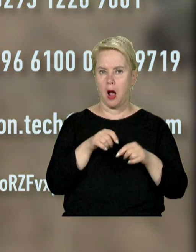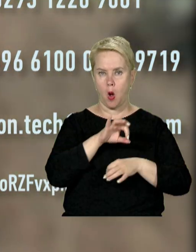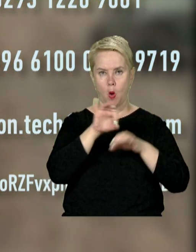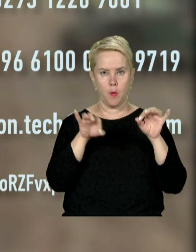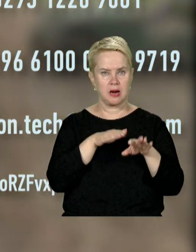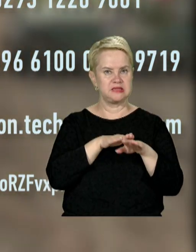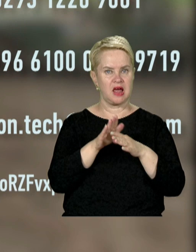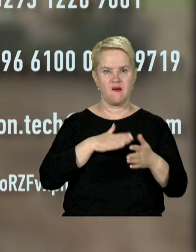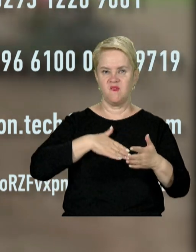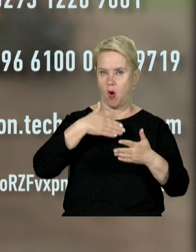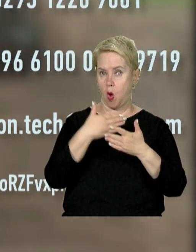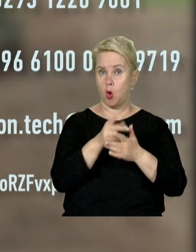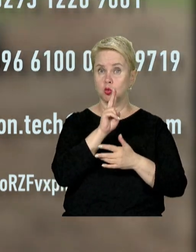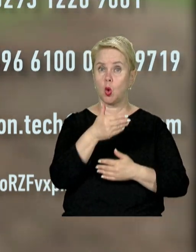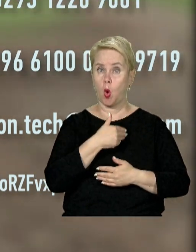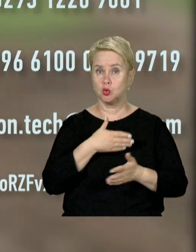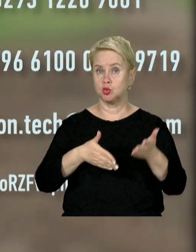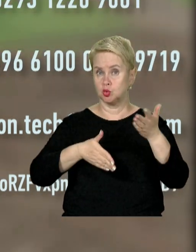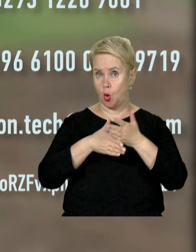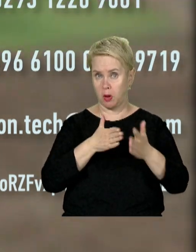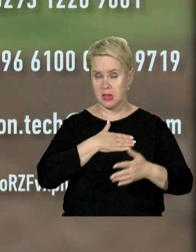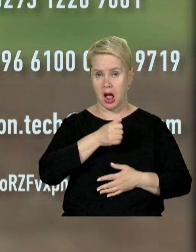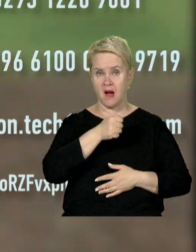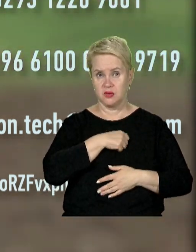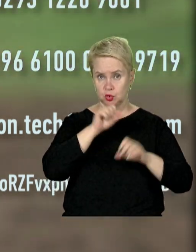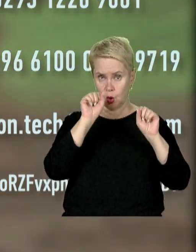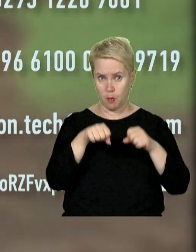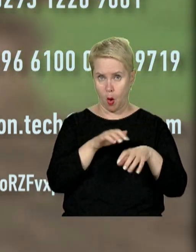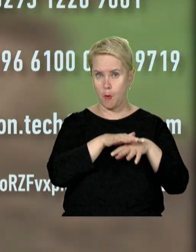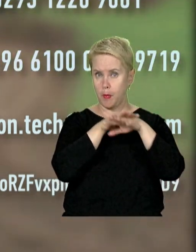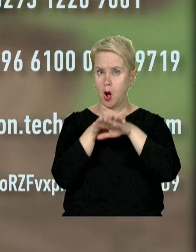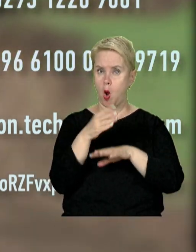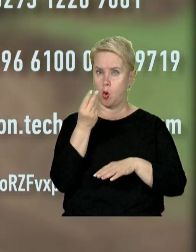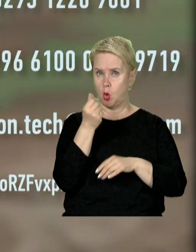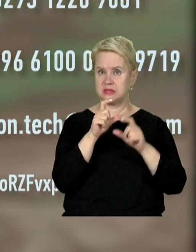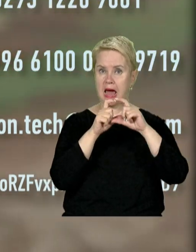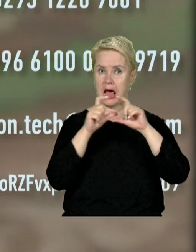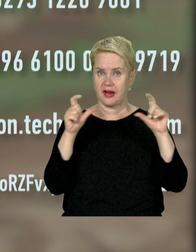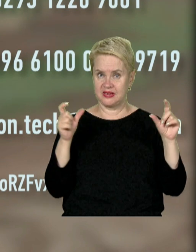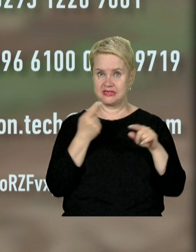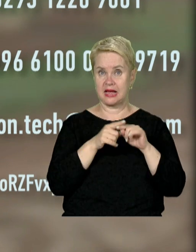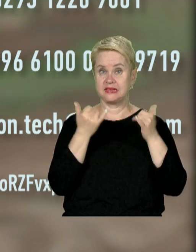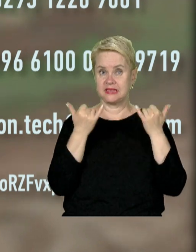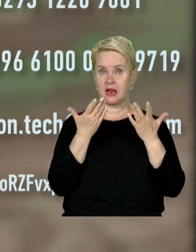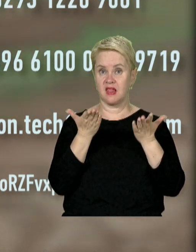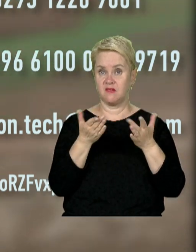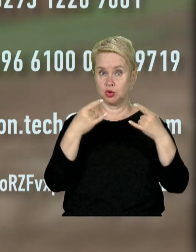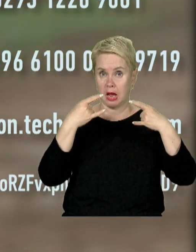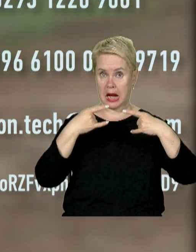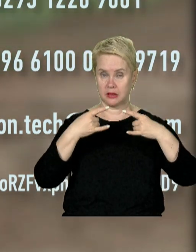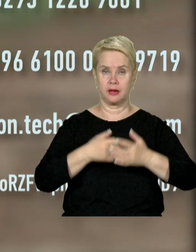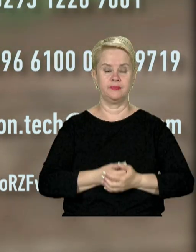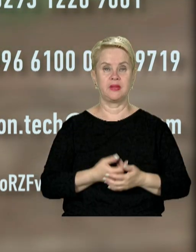Проєкт цілком волонтерський. Хто хоче допомогти нашим військовим, може перерахувати кошти за реквізитами, які зараз на ваших